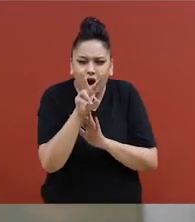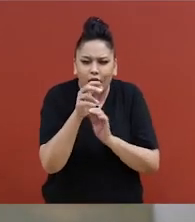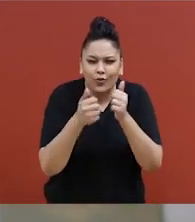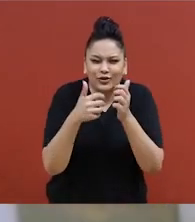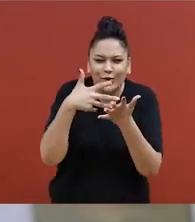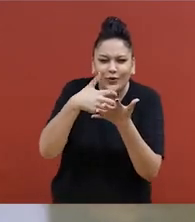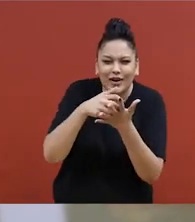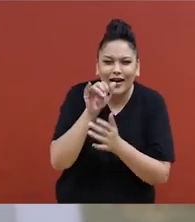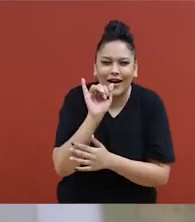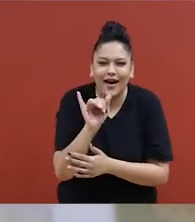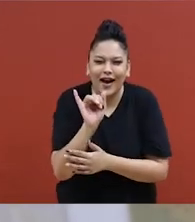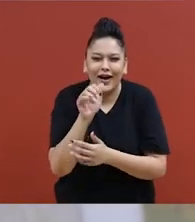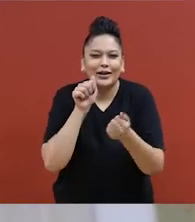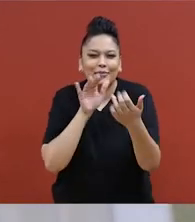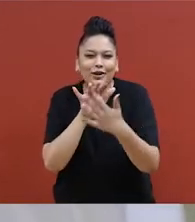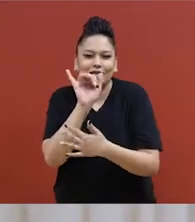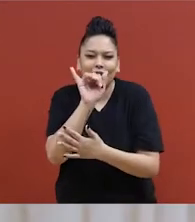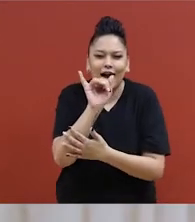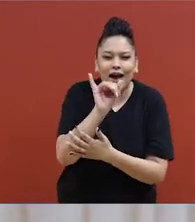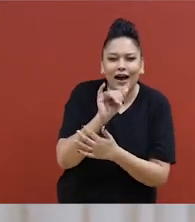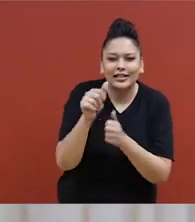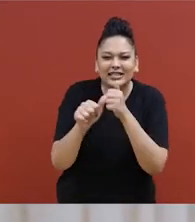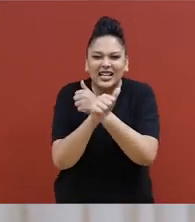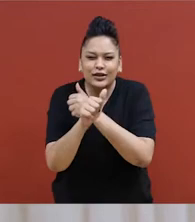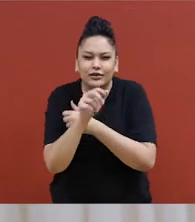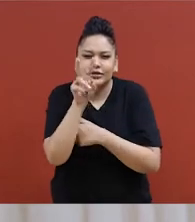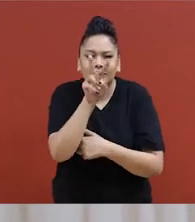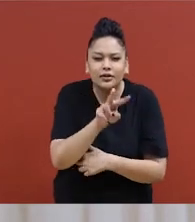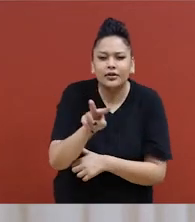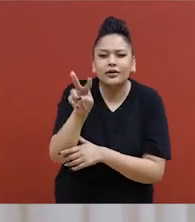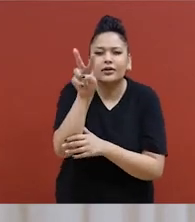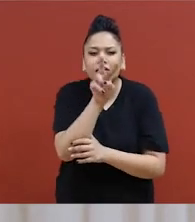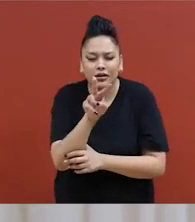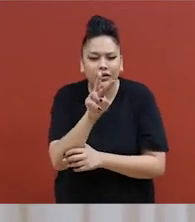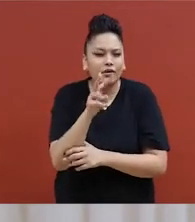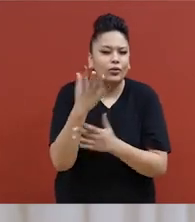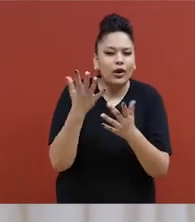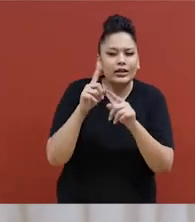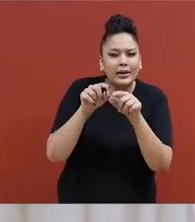Vous savez, on choisit la technique physique en fonction du niveau de danger de la situation.